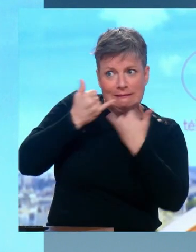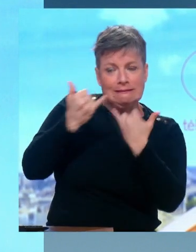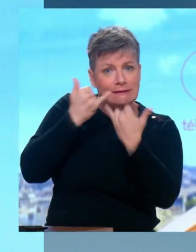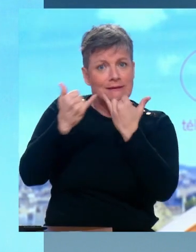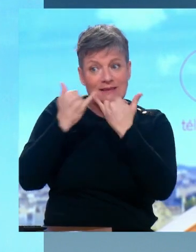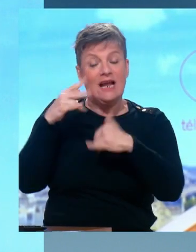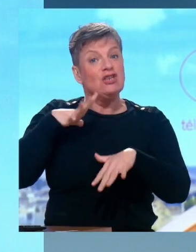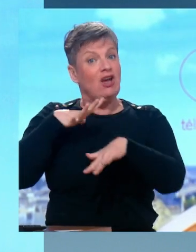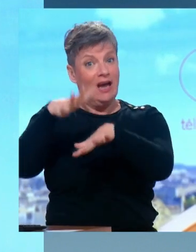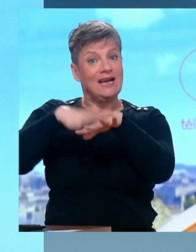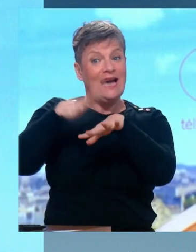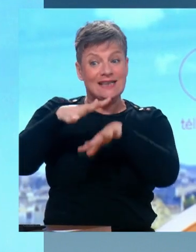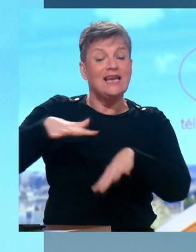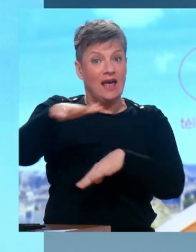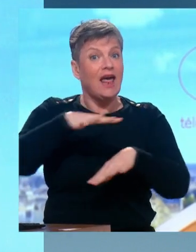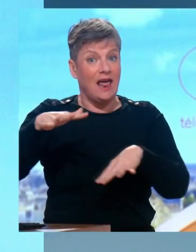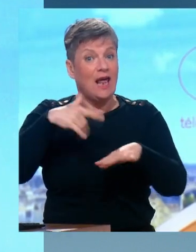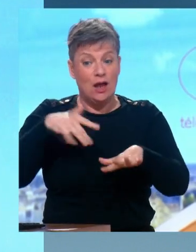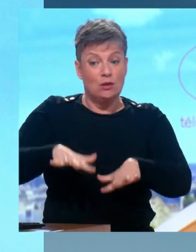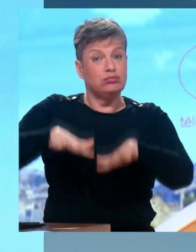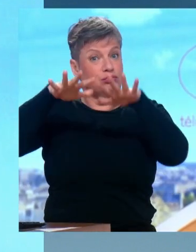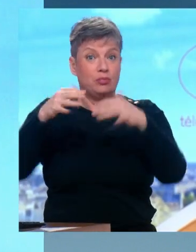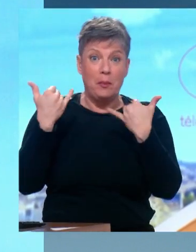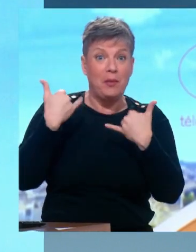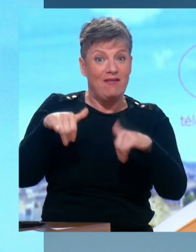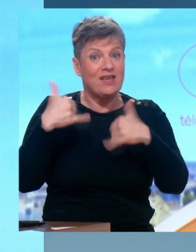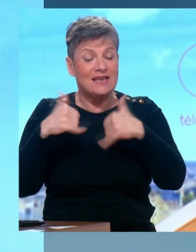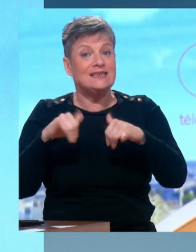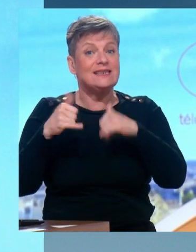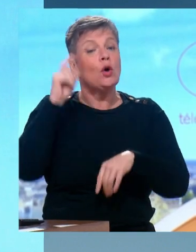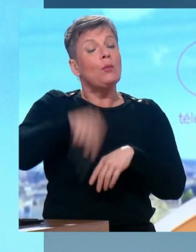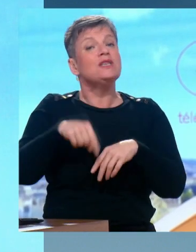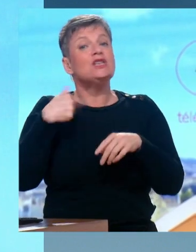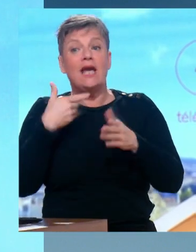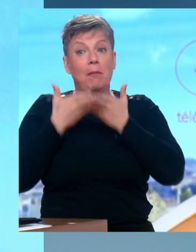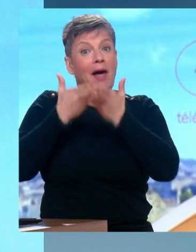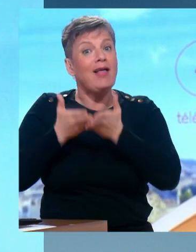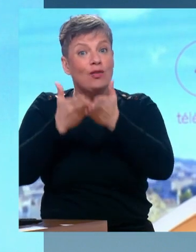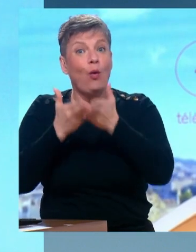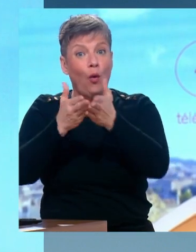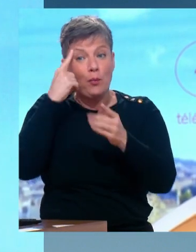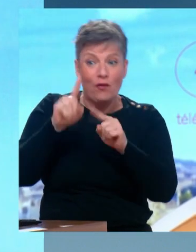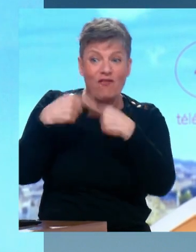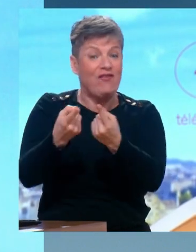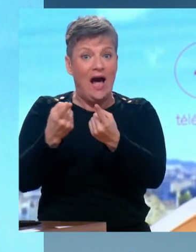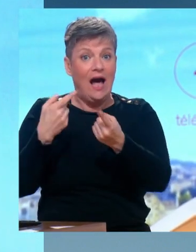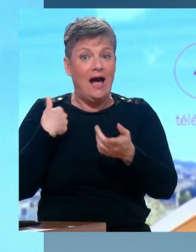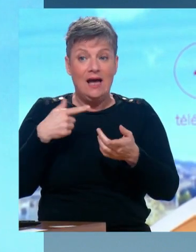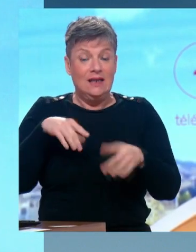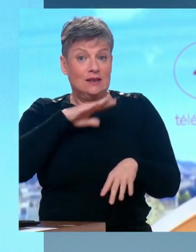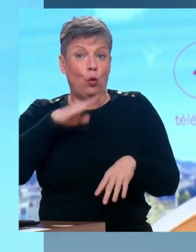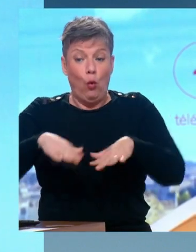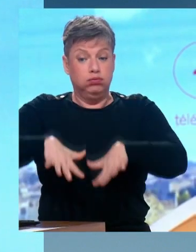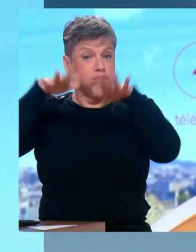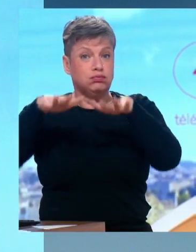quartier de Saint-Etienne-au-Mont qui est encore aujourd'hui ravitaillé par une barque. Ils ne peuvent pas y accéder tellement c'est inondé